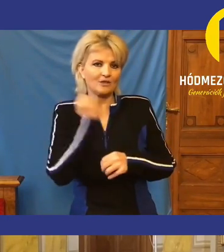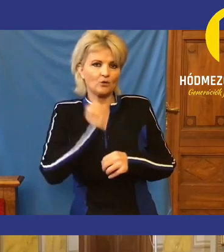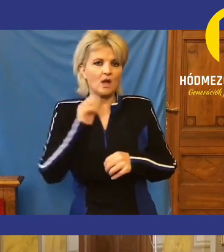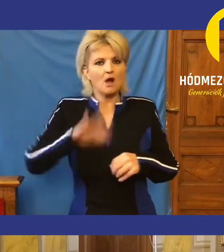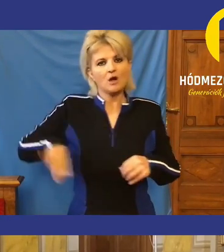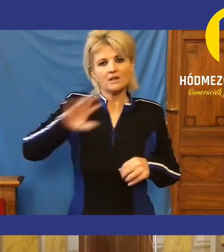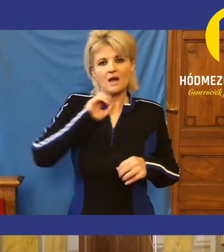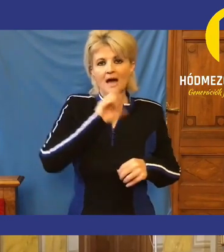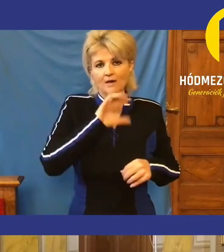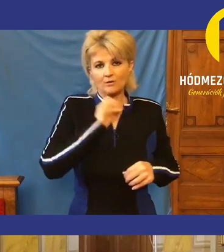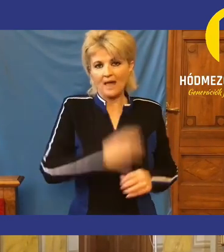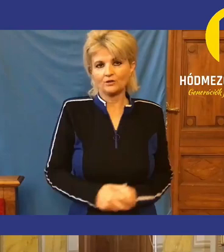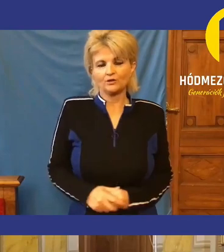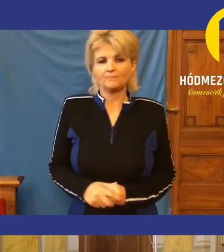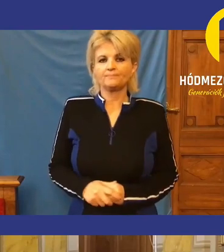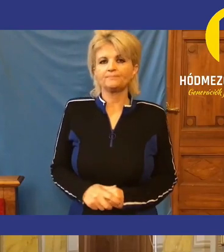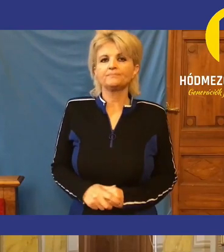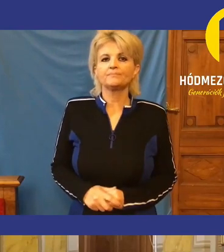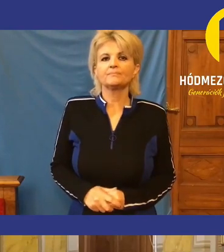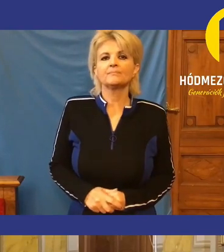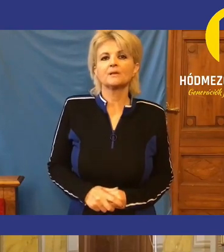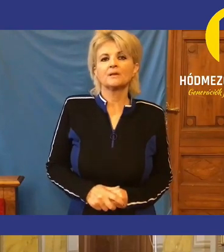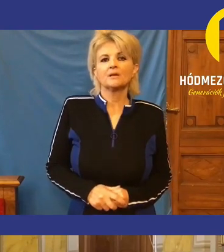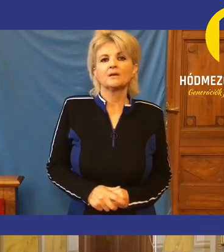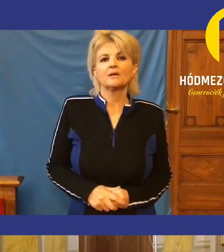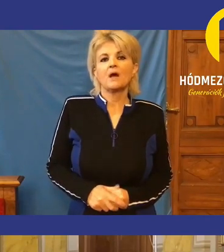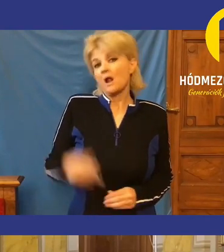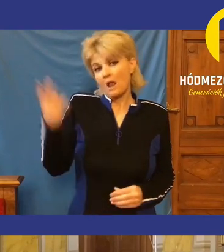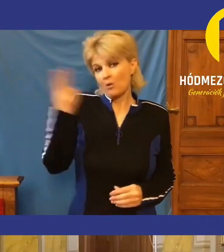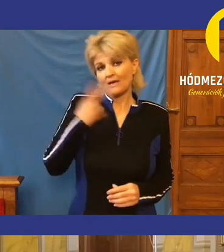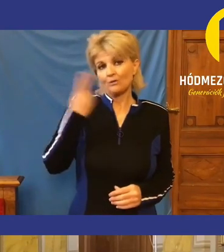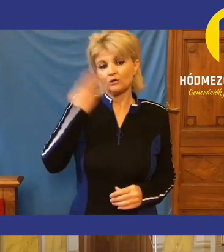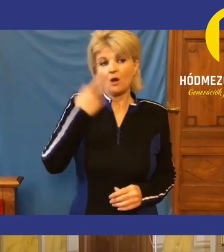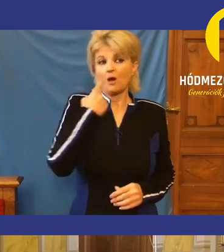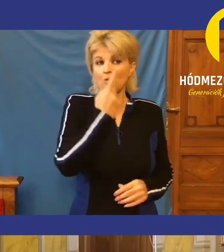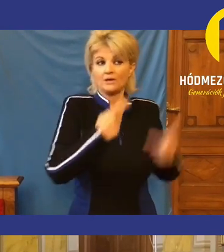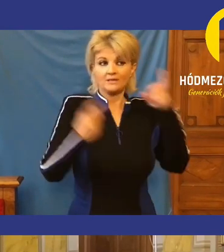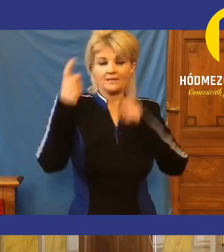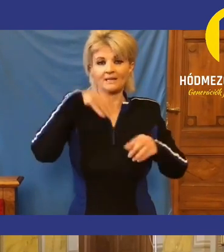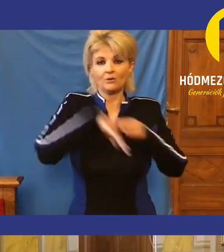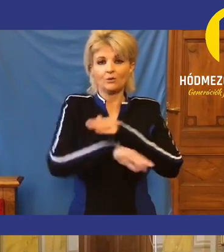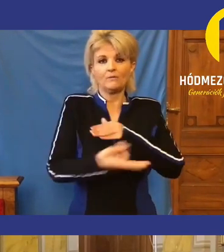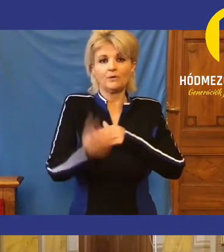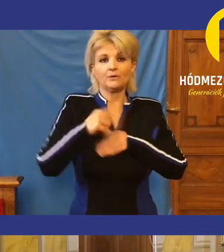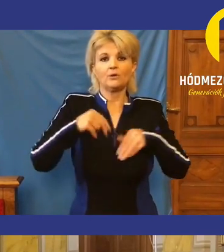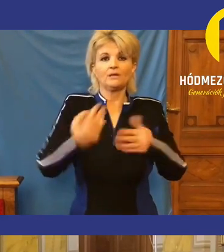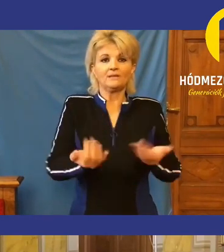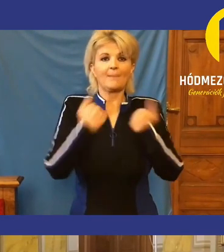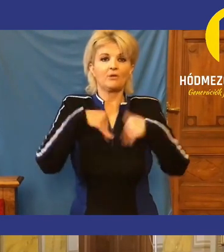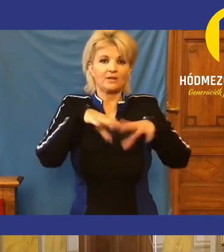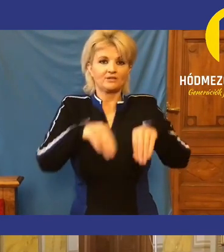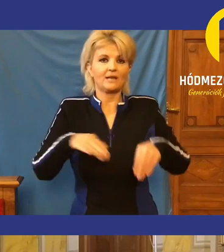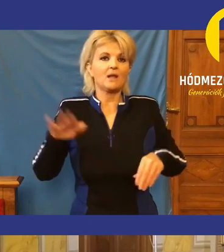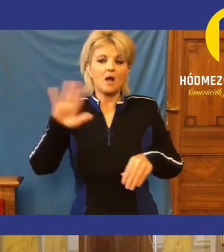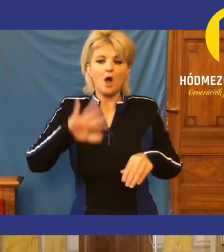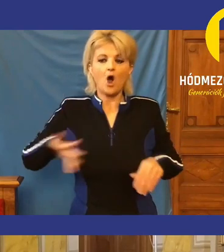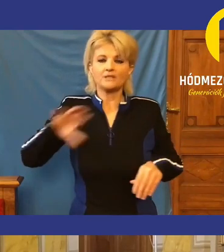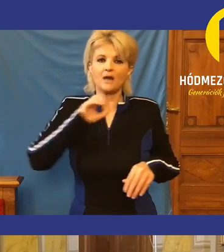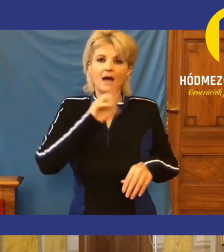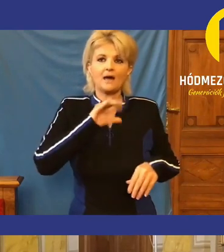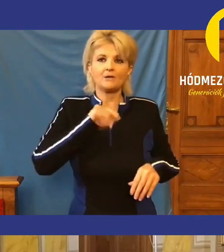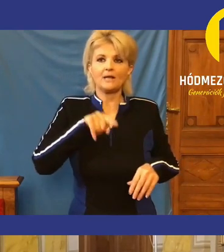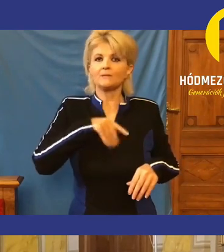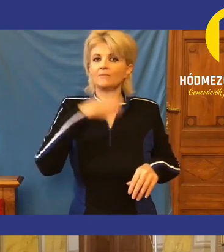Akkor nem kiforgatom, bocsánat, azért kérdeztem meg. Teljesen logikus. Ha ön szerint külföldről támogatást elfogadni hazuárulás, akkor ez előbb